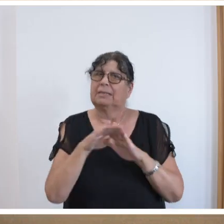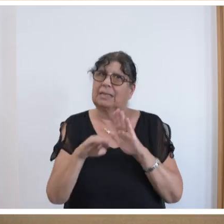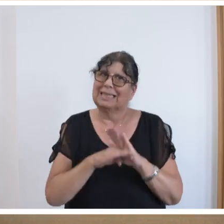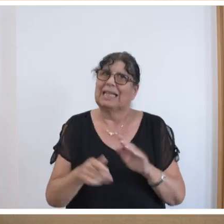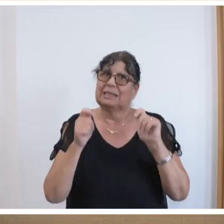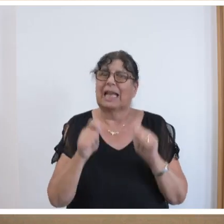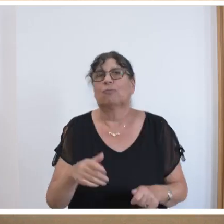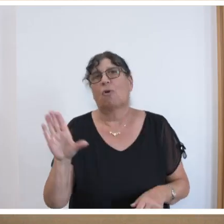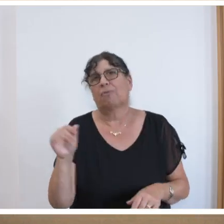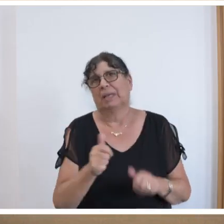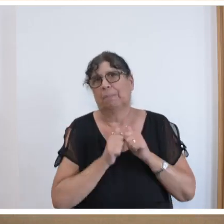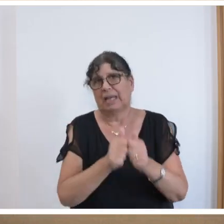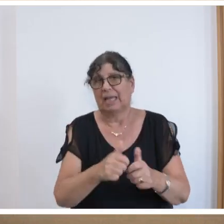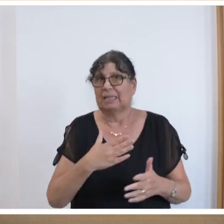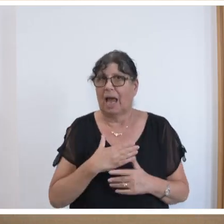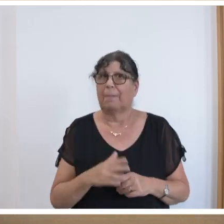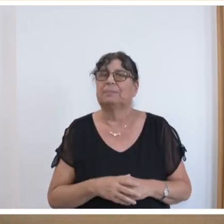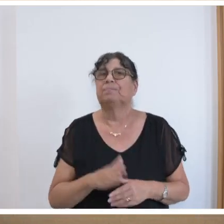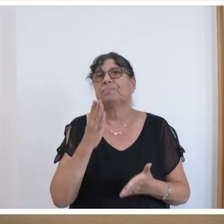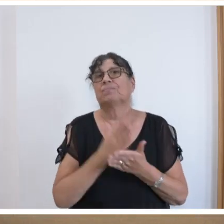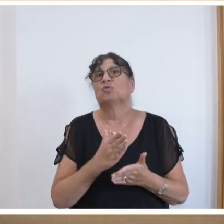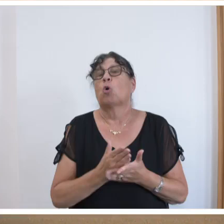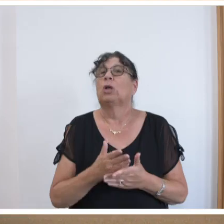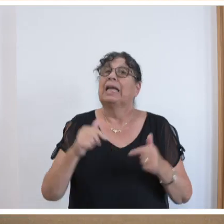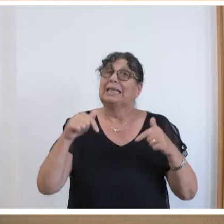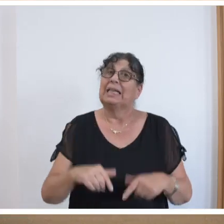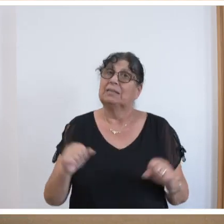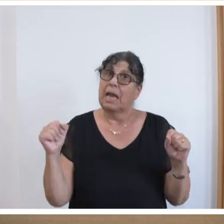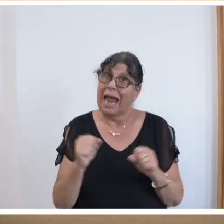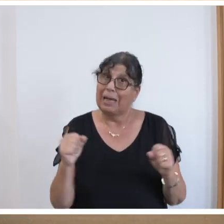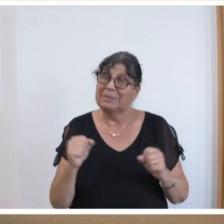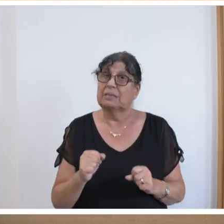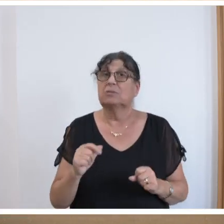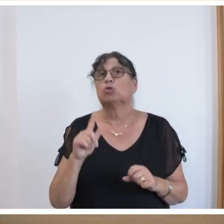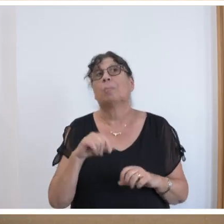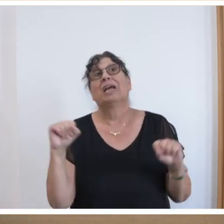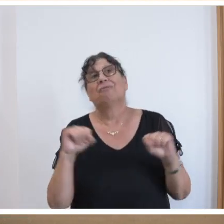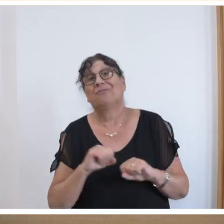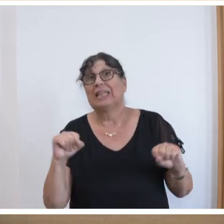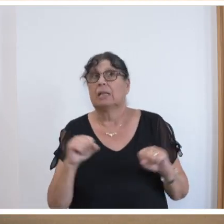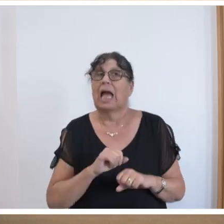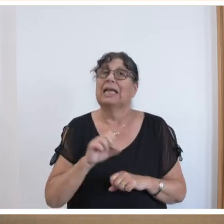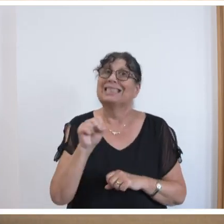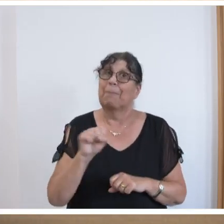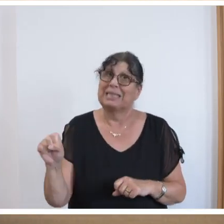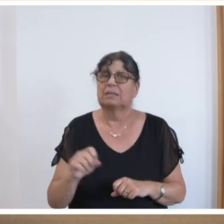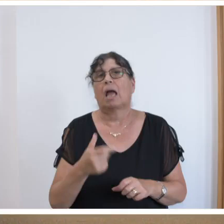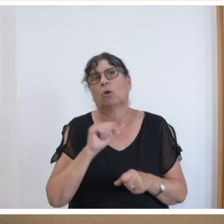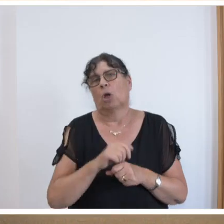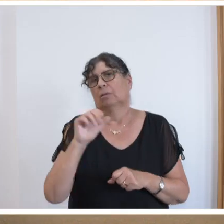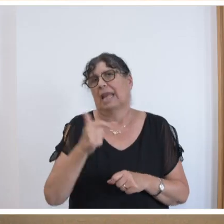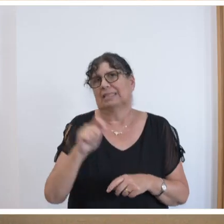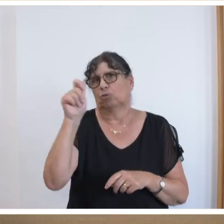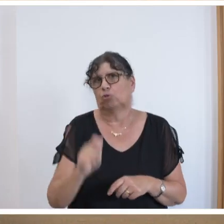mit begleitet haben. Schon in diesem Herbst könnten zum Wintersemester die ersten Studierenden mit dem Q-Master an der